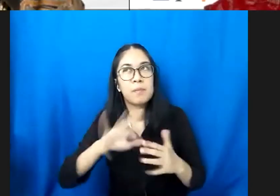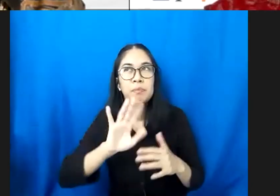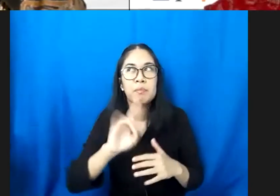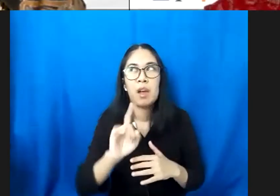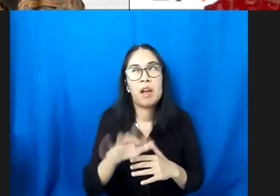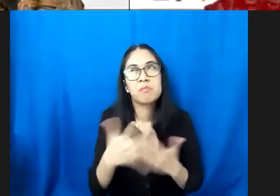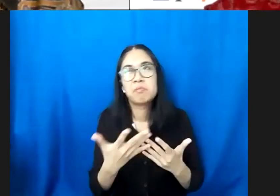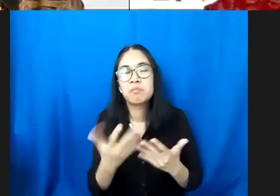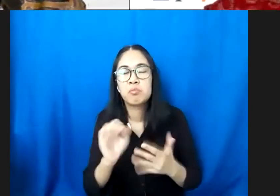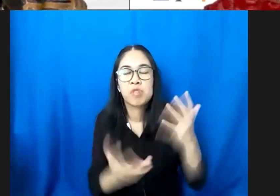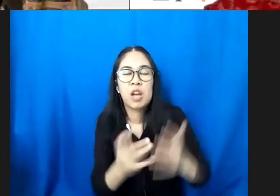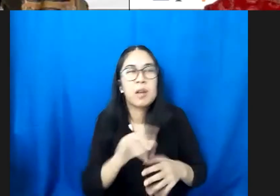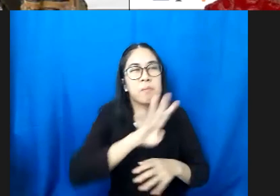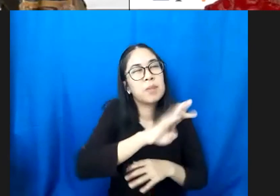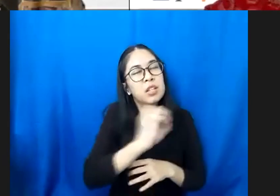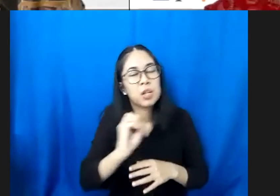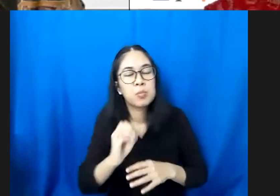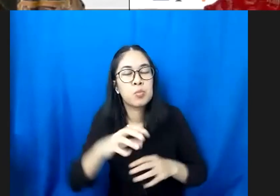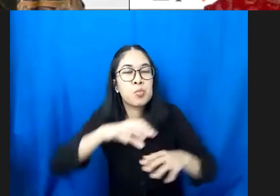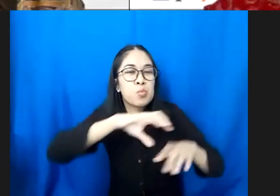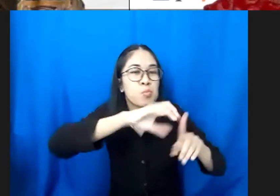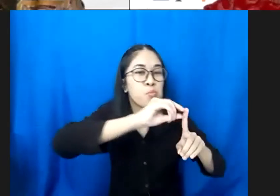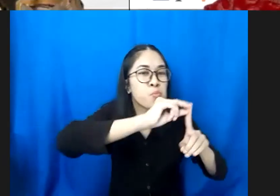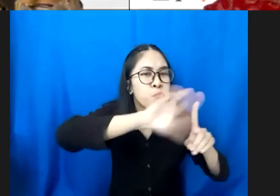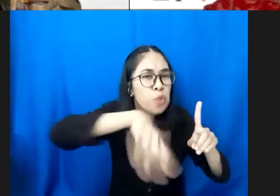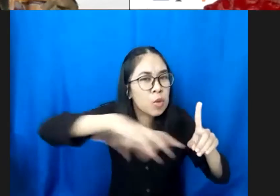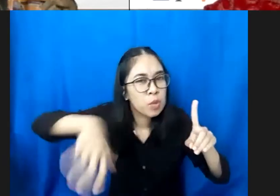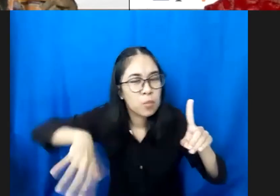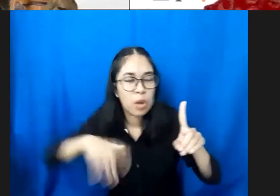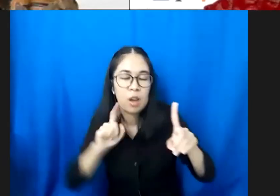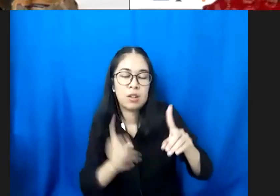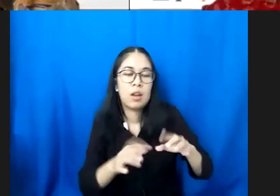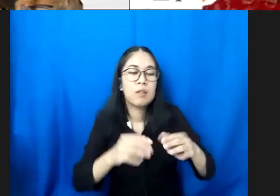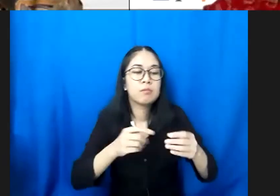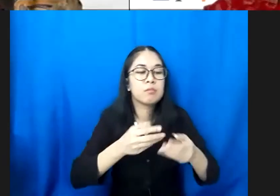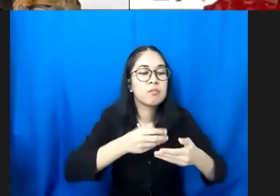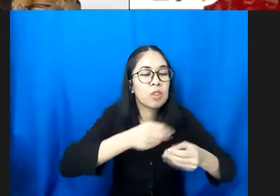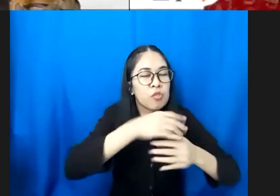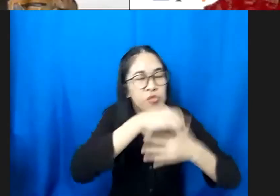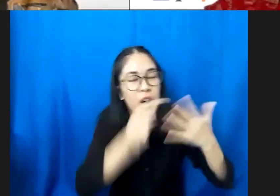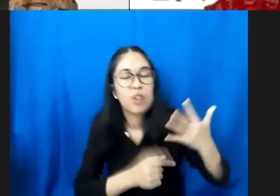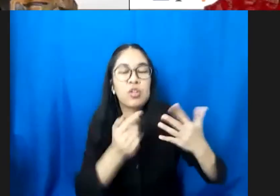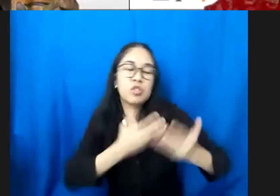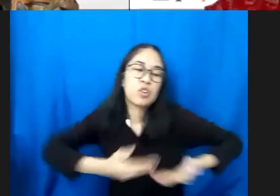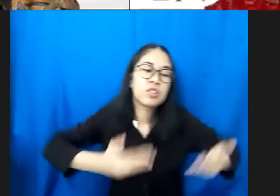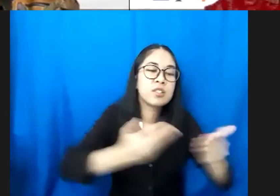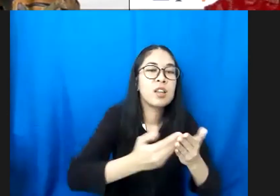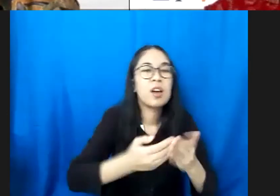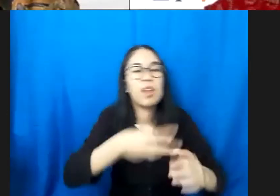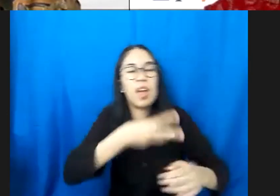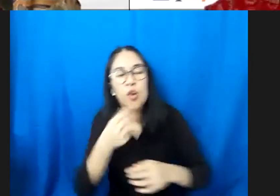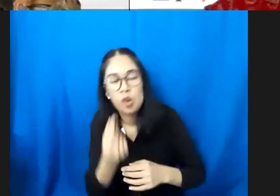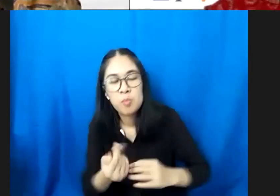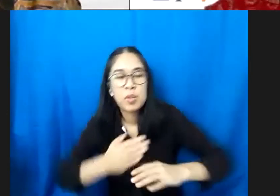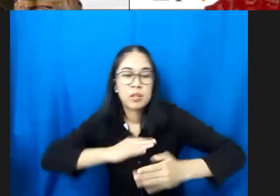kepulauan yang berpenduduk yang dengan segala faktor sosial, ekonomi, budaya, infrastruktur yang sangat berbeda-beda